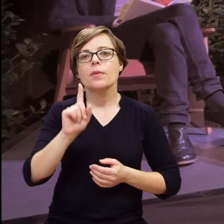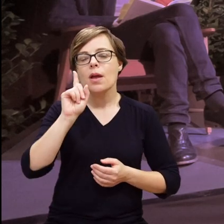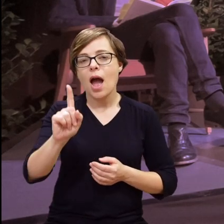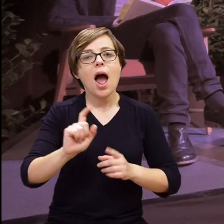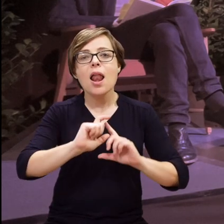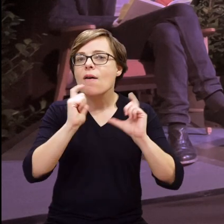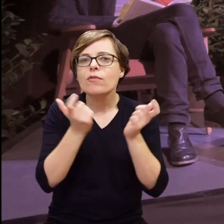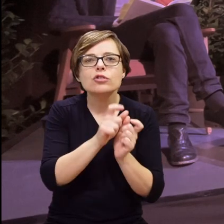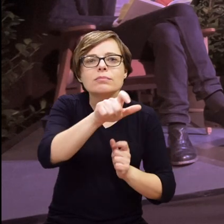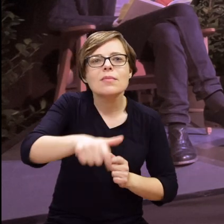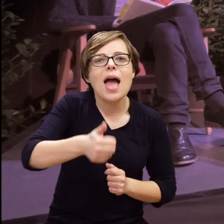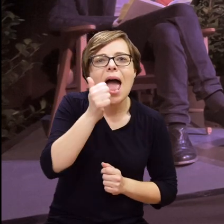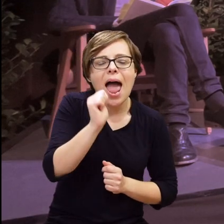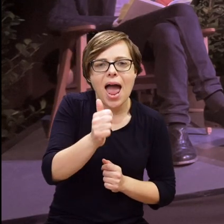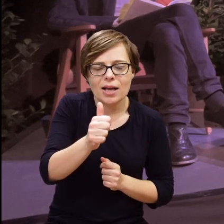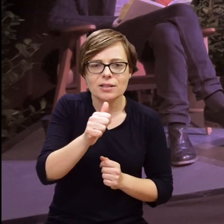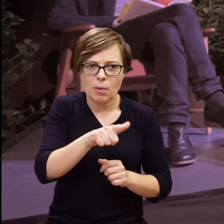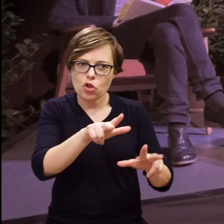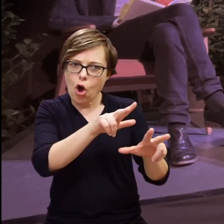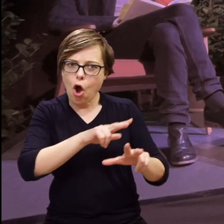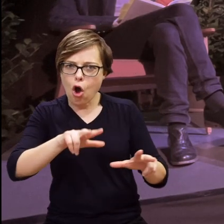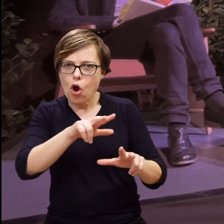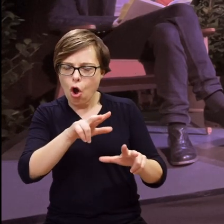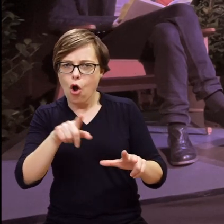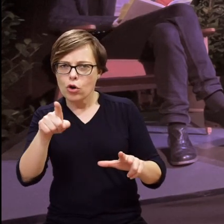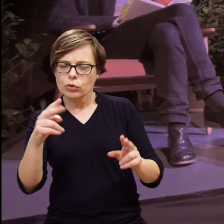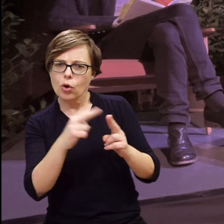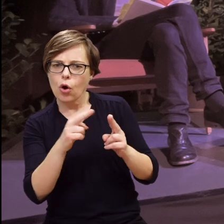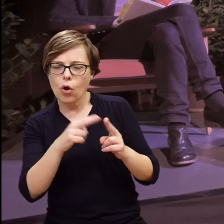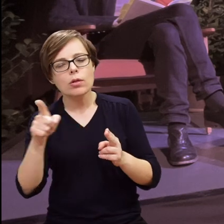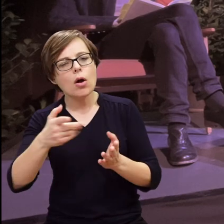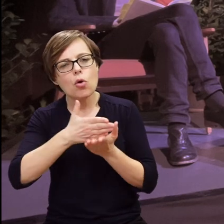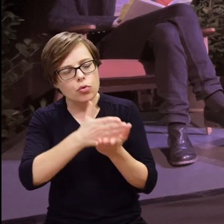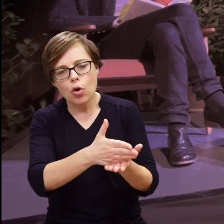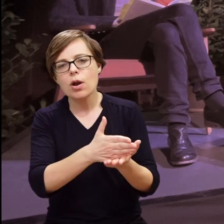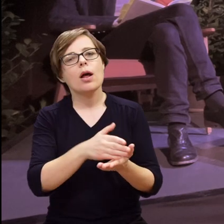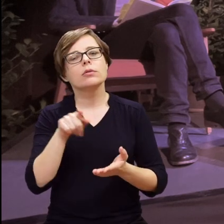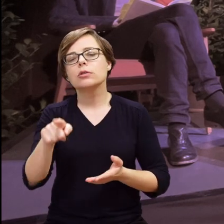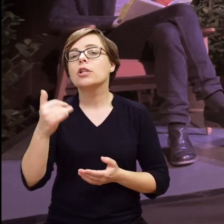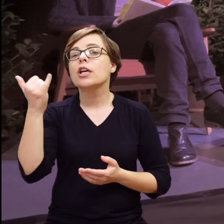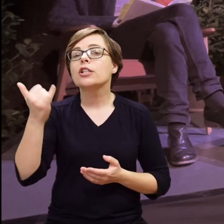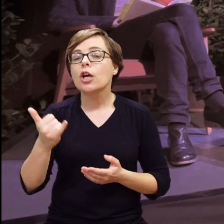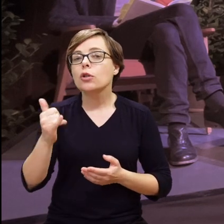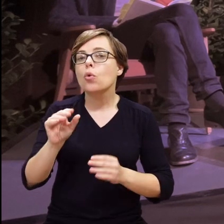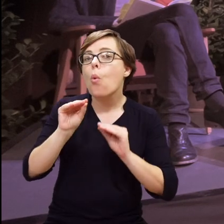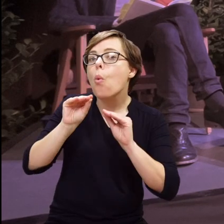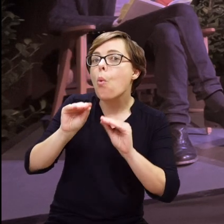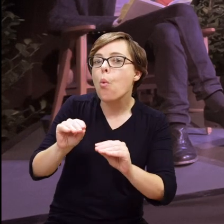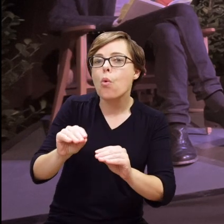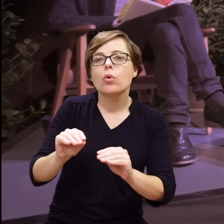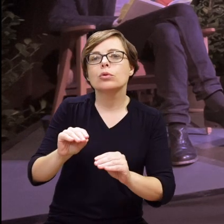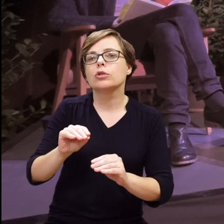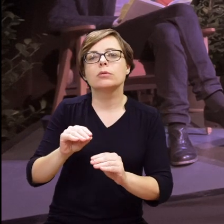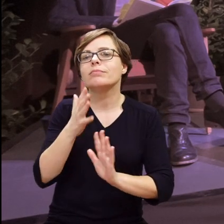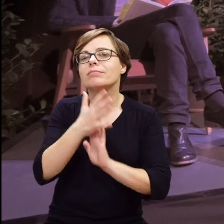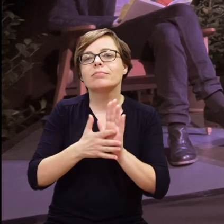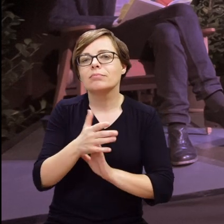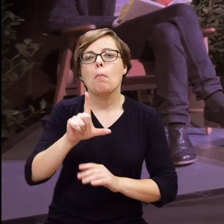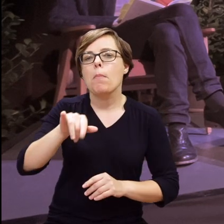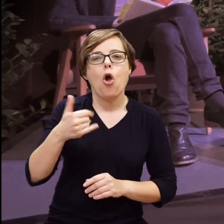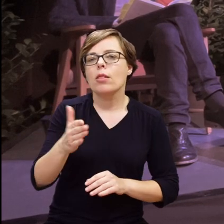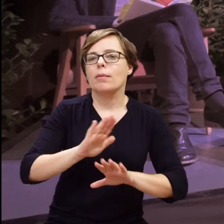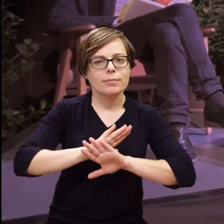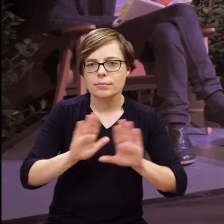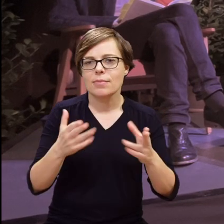niepowodzeniem po prostu, ale równocześnie wszyscy eksperci, którzy są wokół tej rodziny i tego dziecka doradzają, żeby dziecka nie